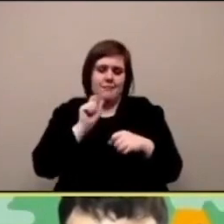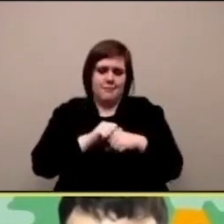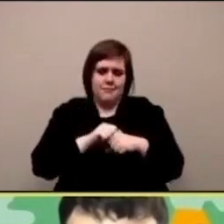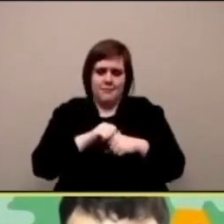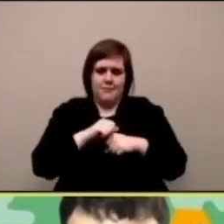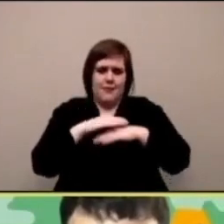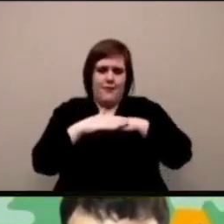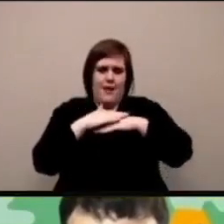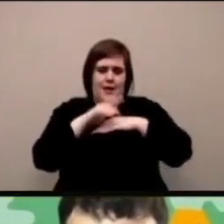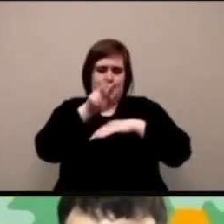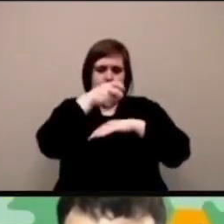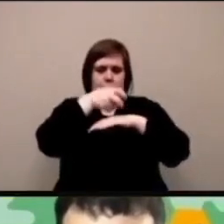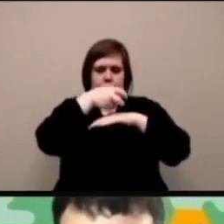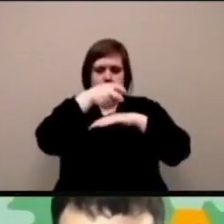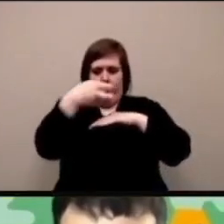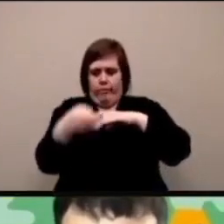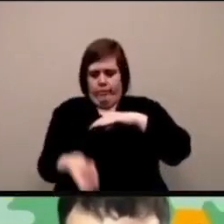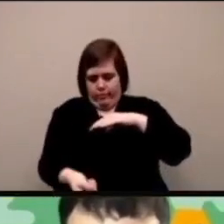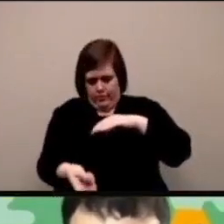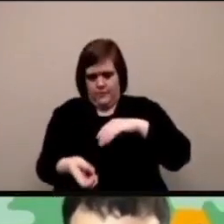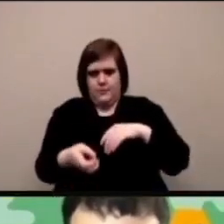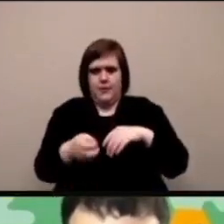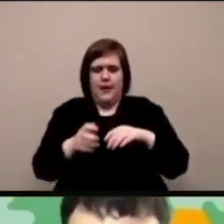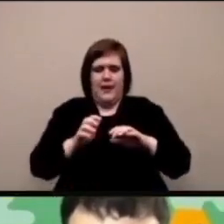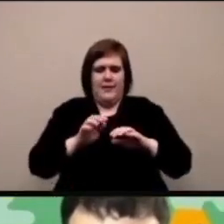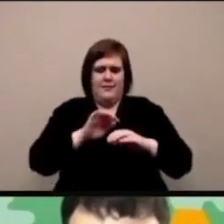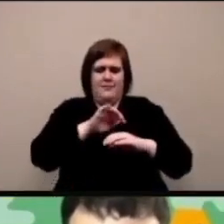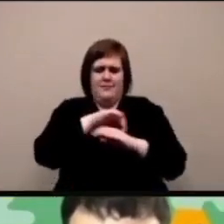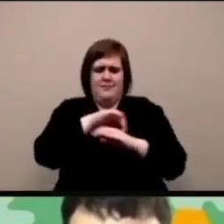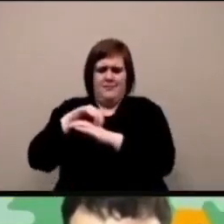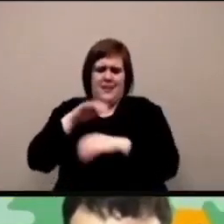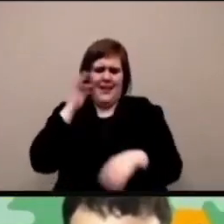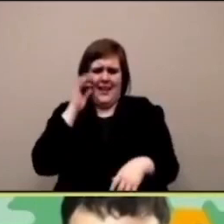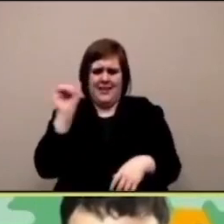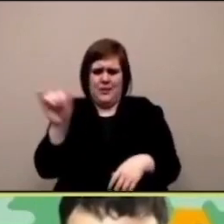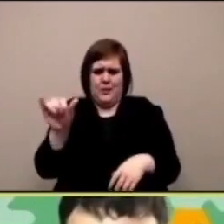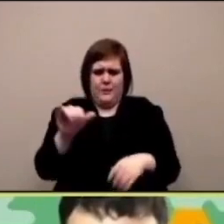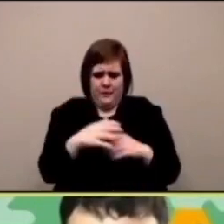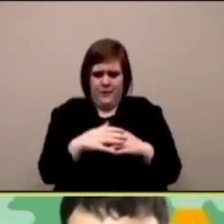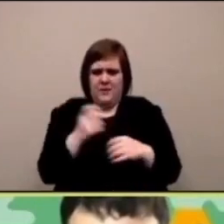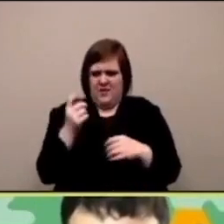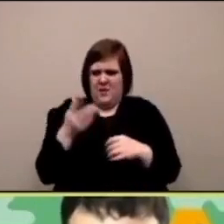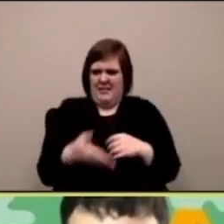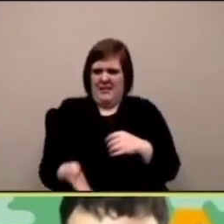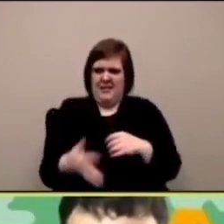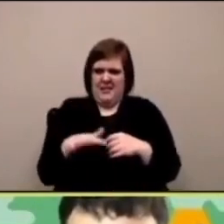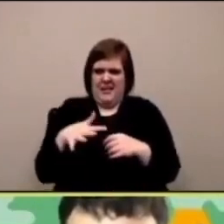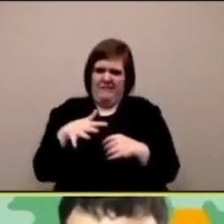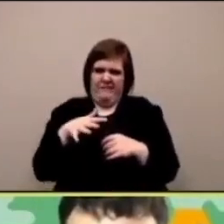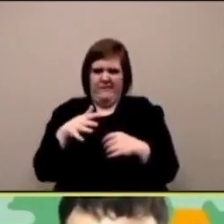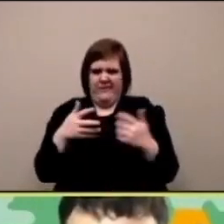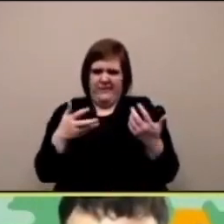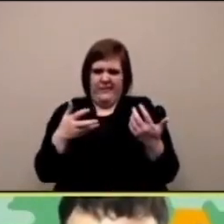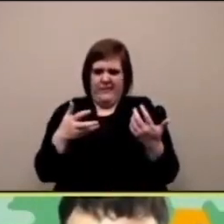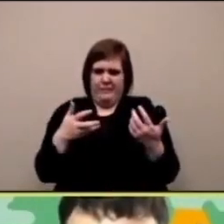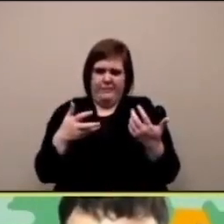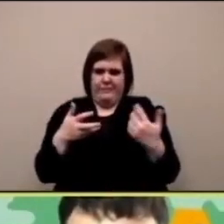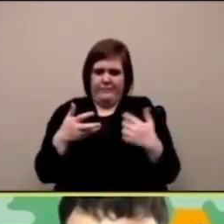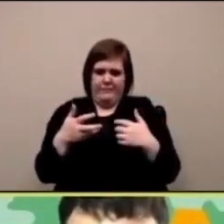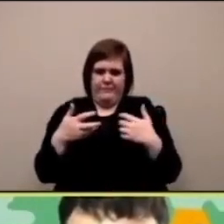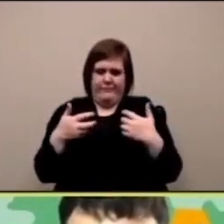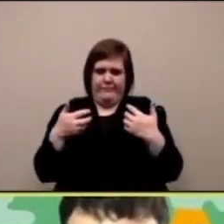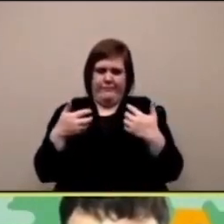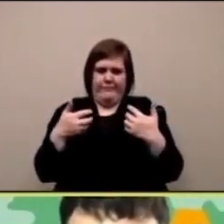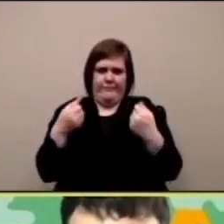no non rimbalza perché non è piatto il cade da una parte o